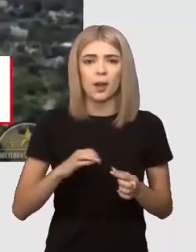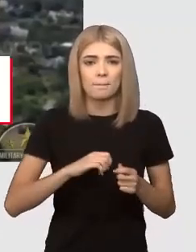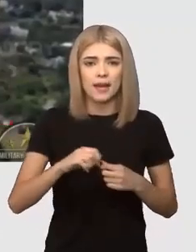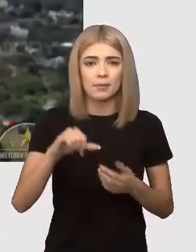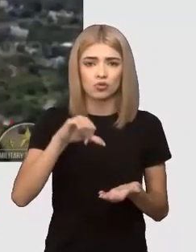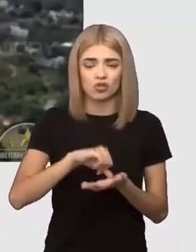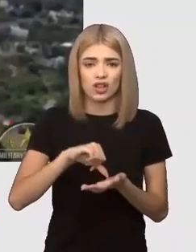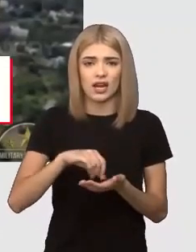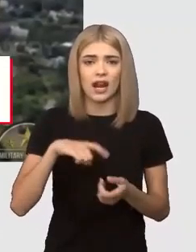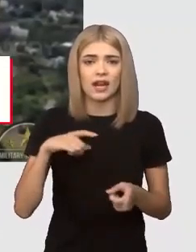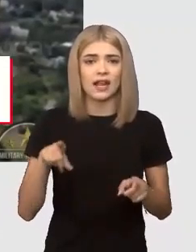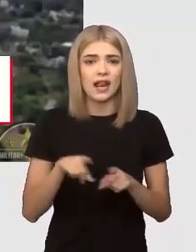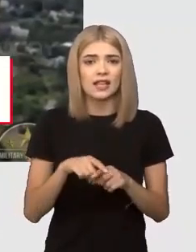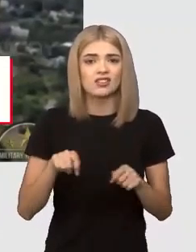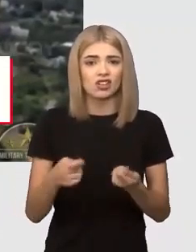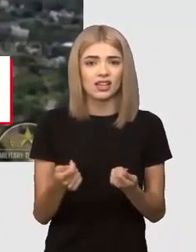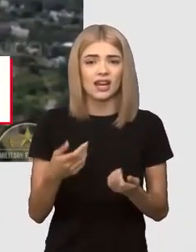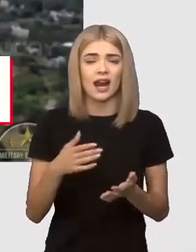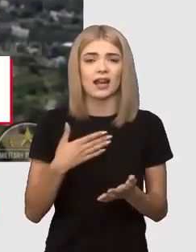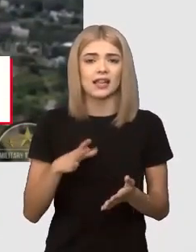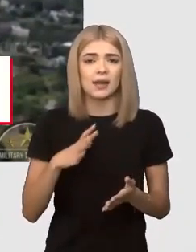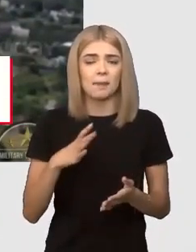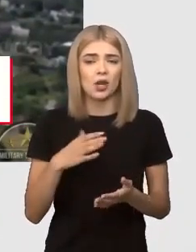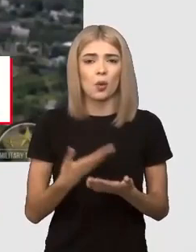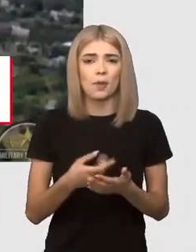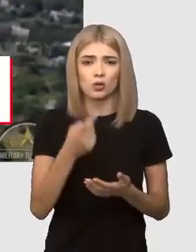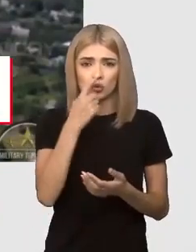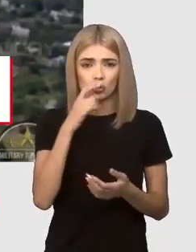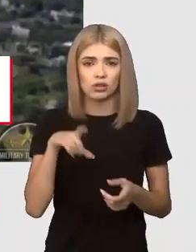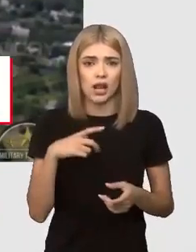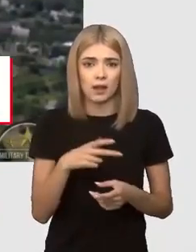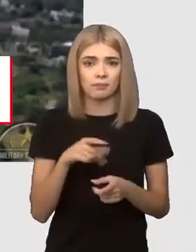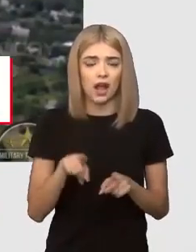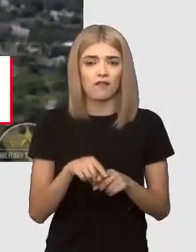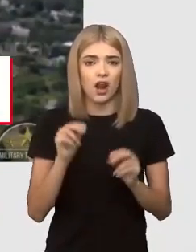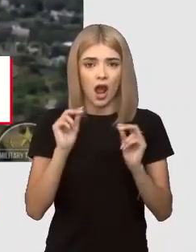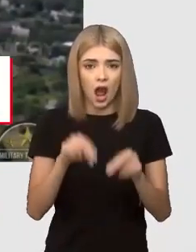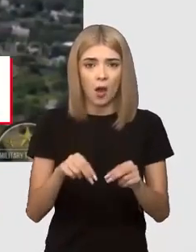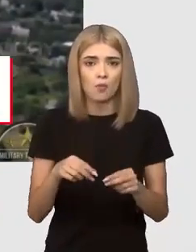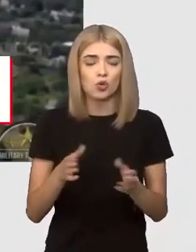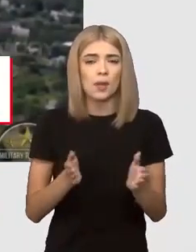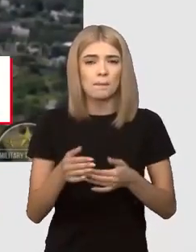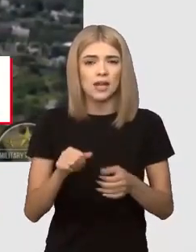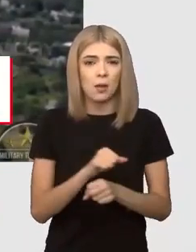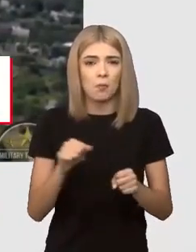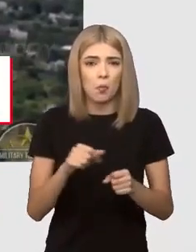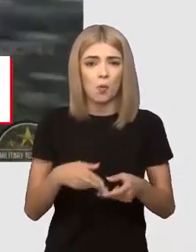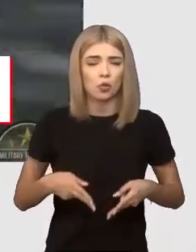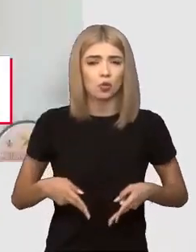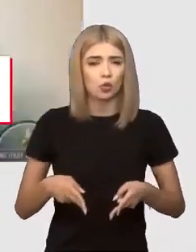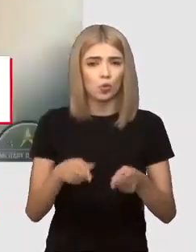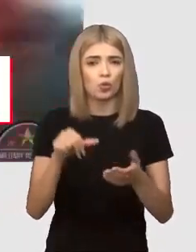centralei este la rândul lui generator de riscuri pentru că rușii au plantat deja mine de-a lungul